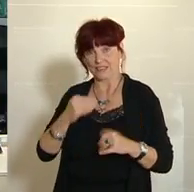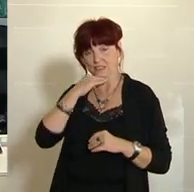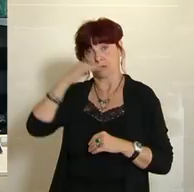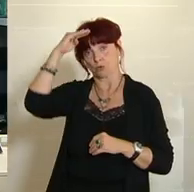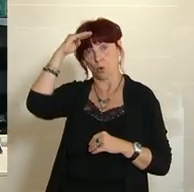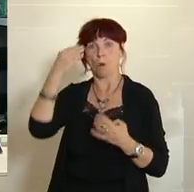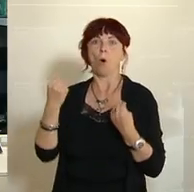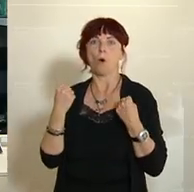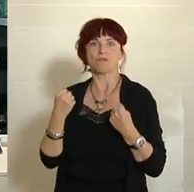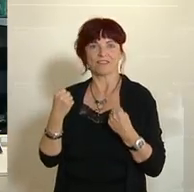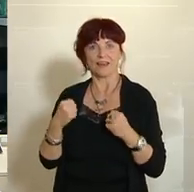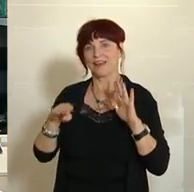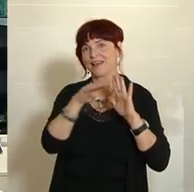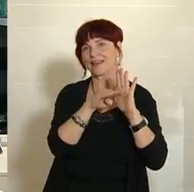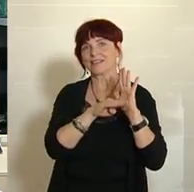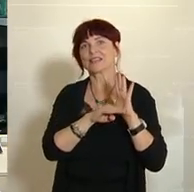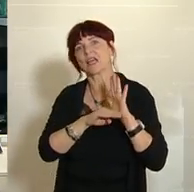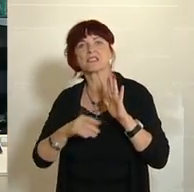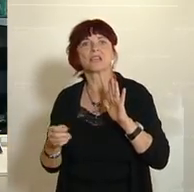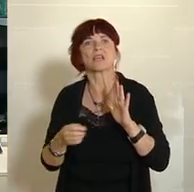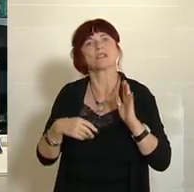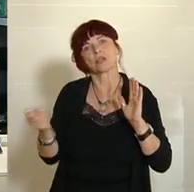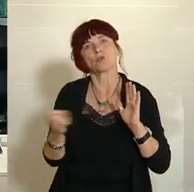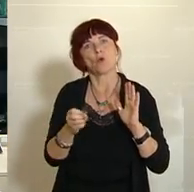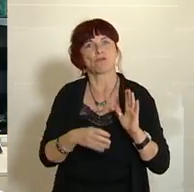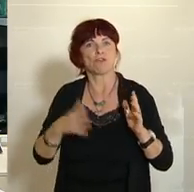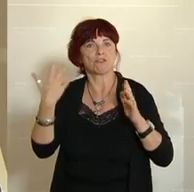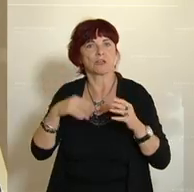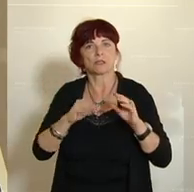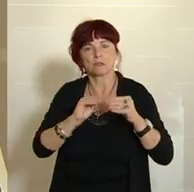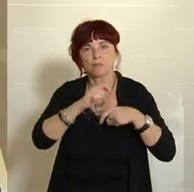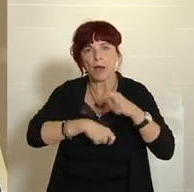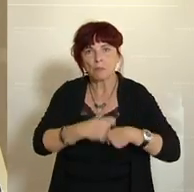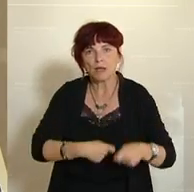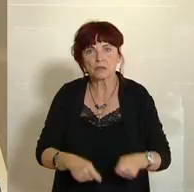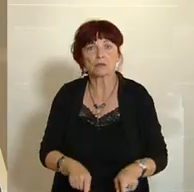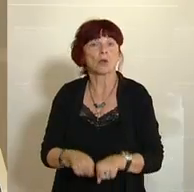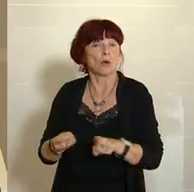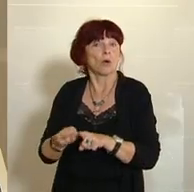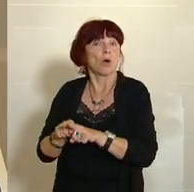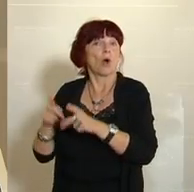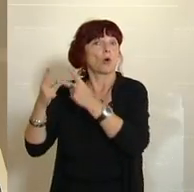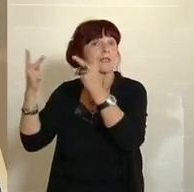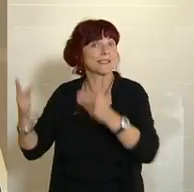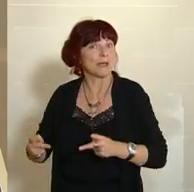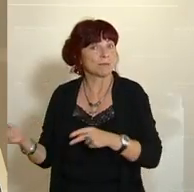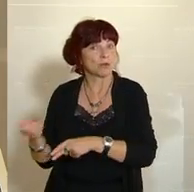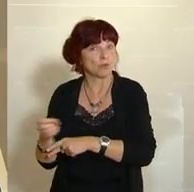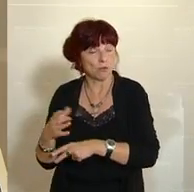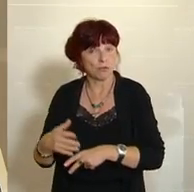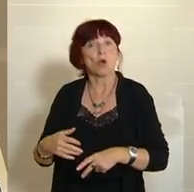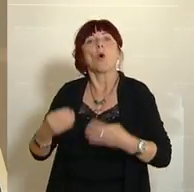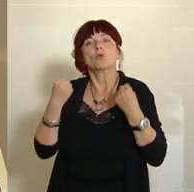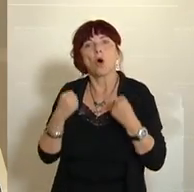Gesetzesideen und Reformkonzepten. Und ich hoffe, dass unsere Experten und Experten, so wie wir von den NEOS, die hier bereitstehen, entsprechend